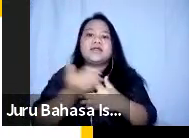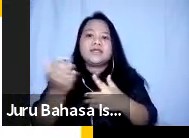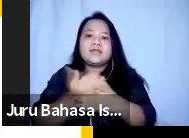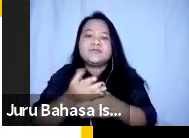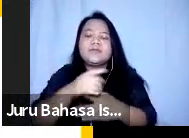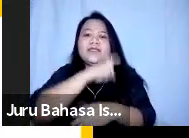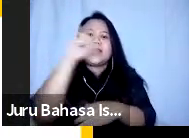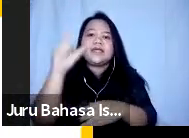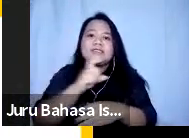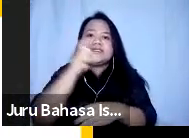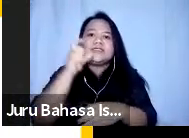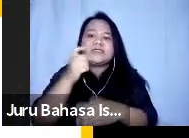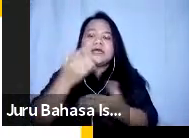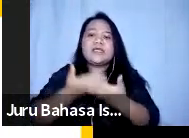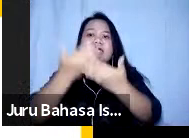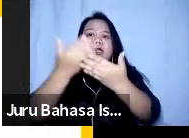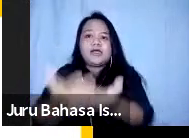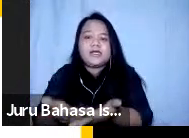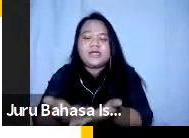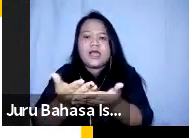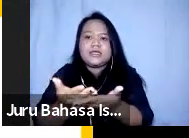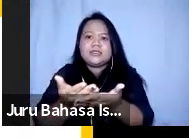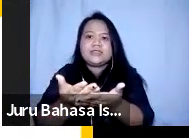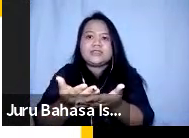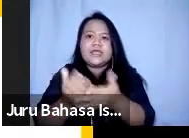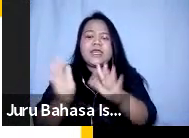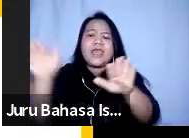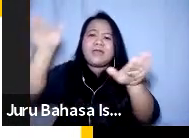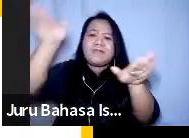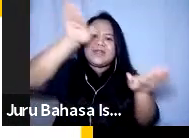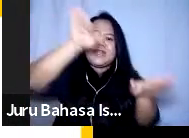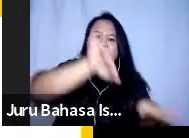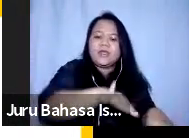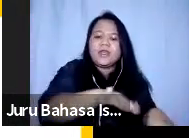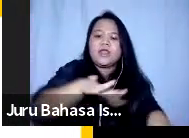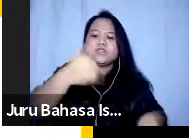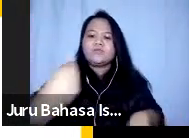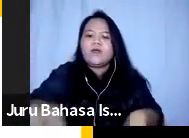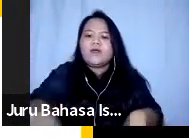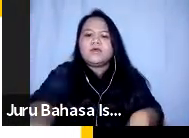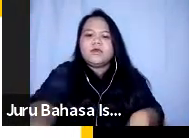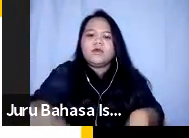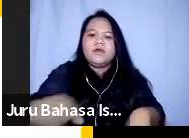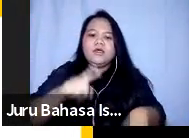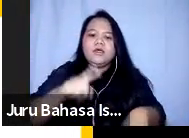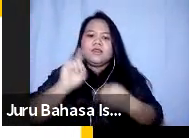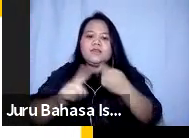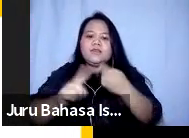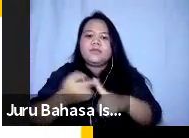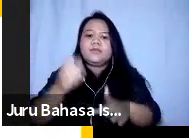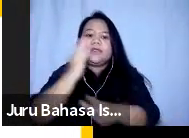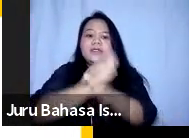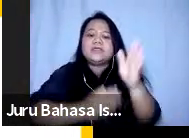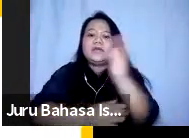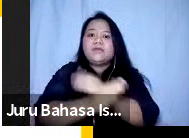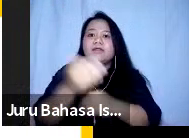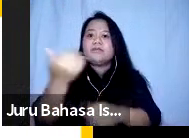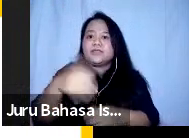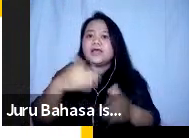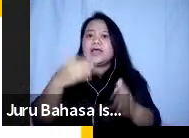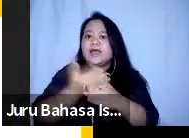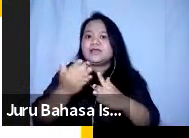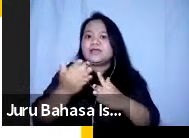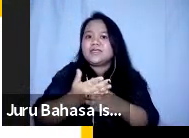cara memberikan misalkan bidang diri supaya teman-teman penyandang disabilitas dapat mengakses puskesmas